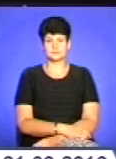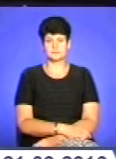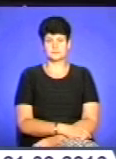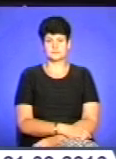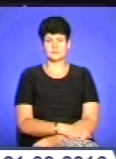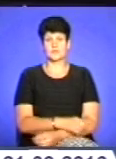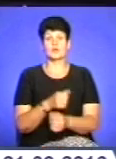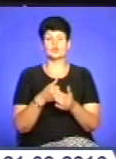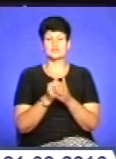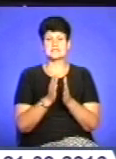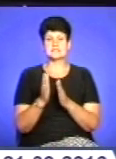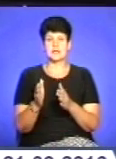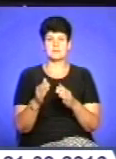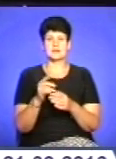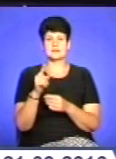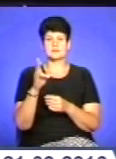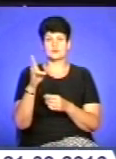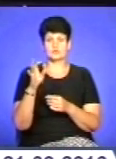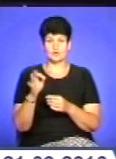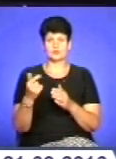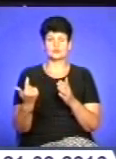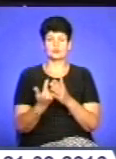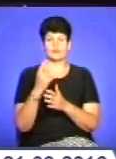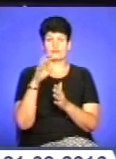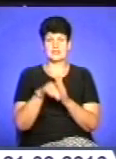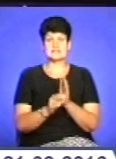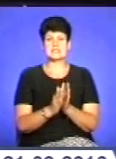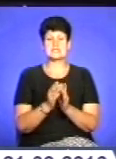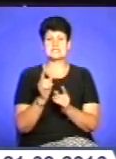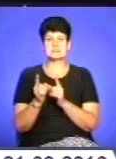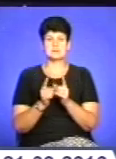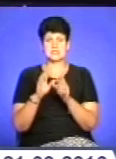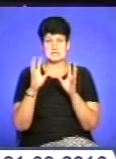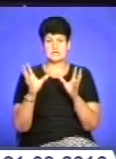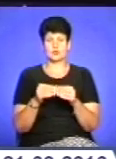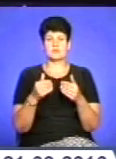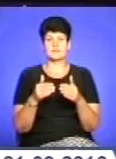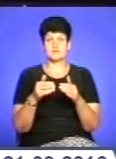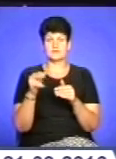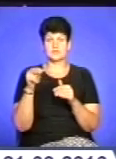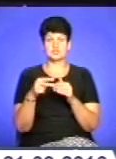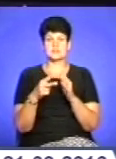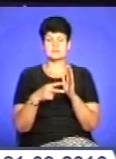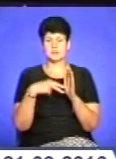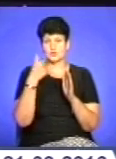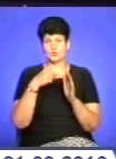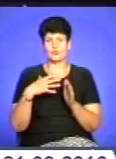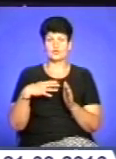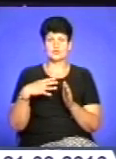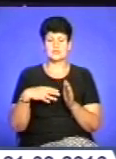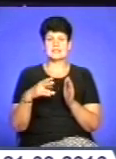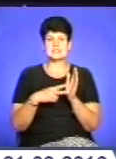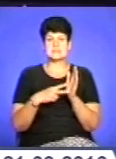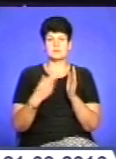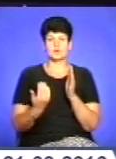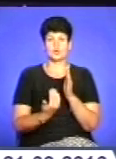До системи зовнішнього незалежного оцінювання знову внесли зміни. Загалом на випускників 2017 року очікує сім